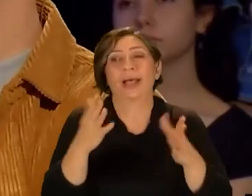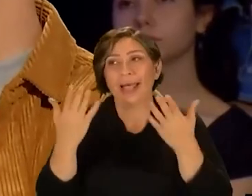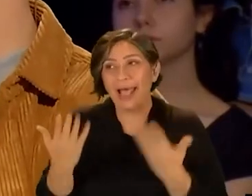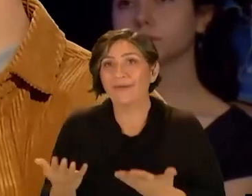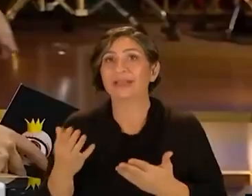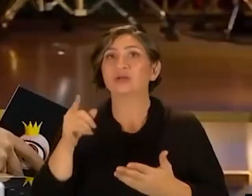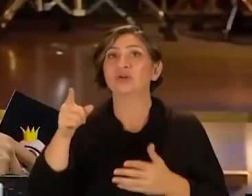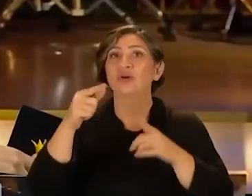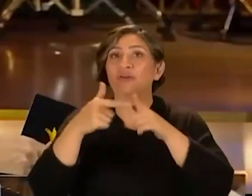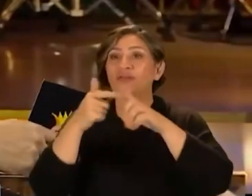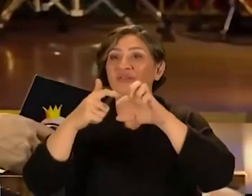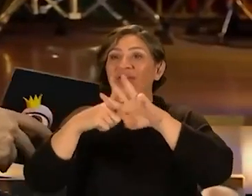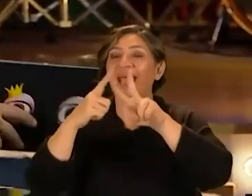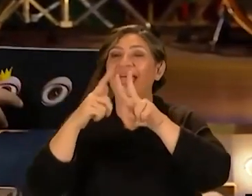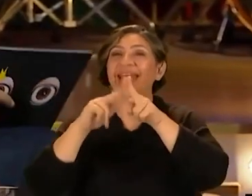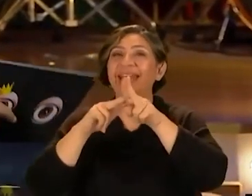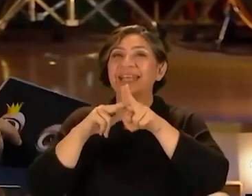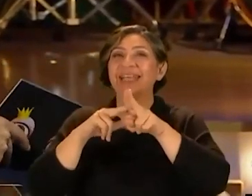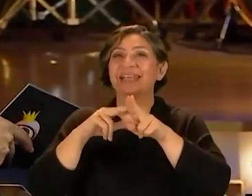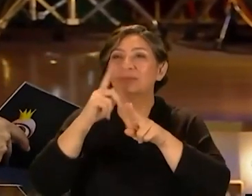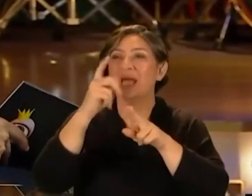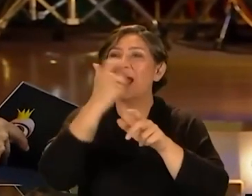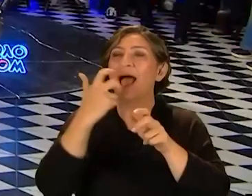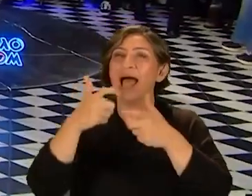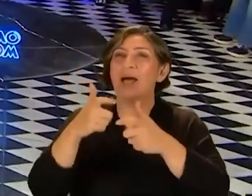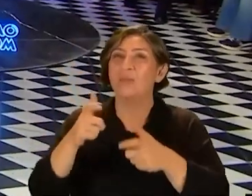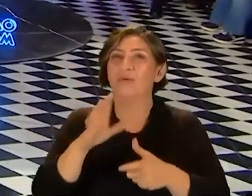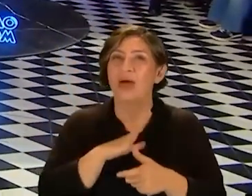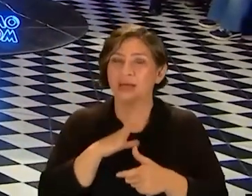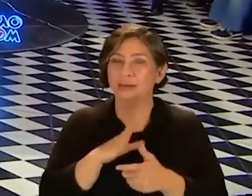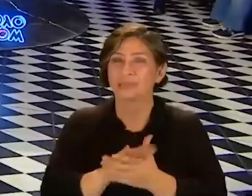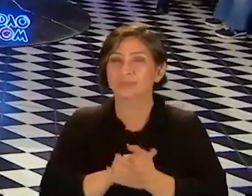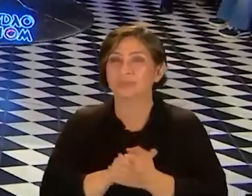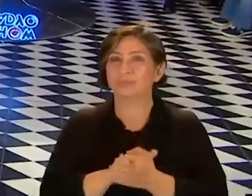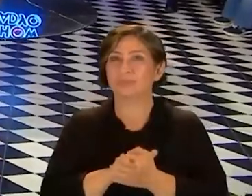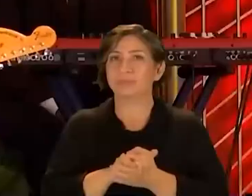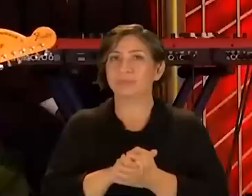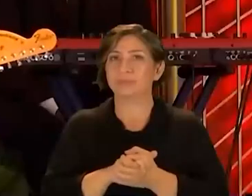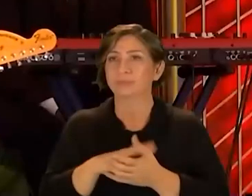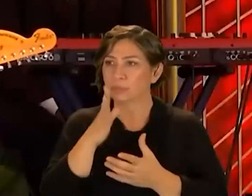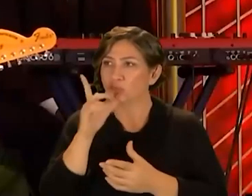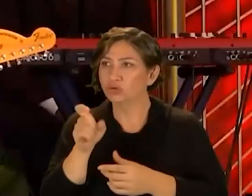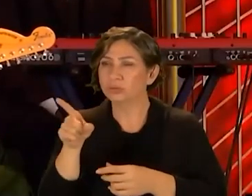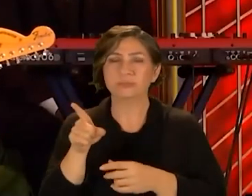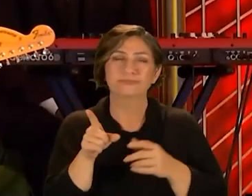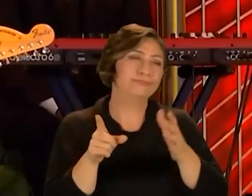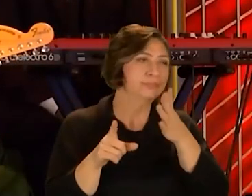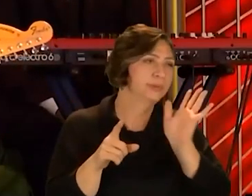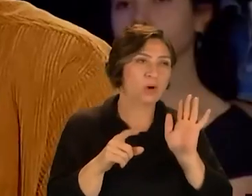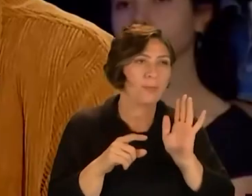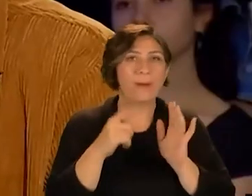evet neydi şu Frank Zappa'nın albümünün ismi we are in it for money biliyor musun onu çok bilmem